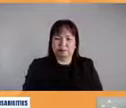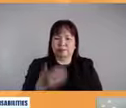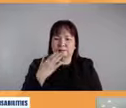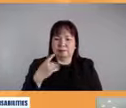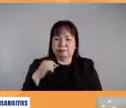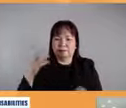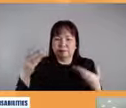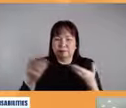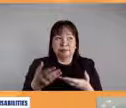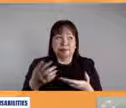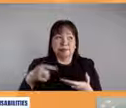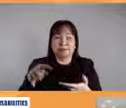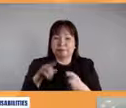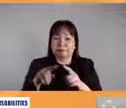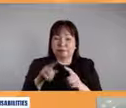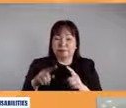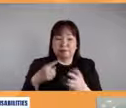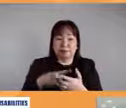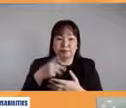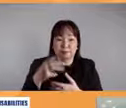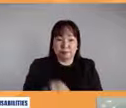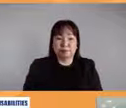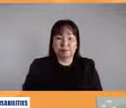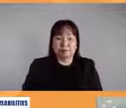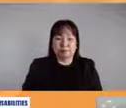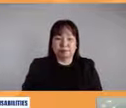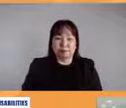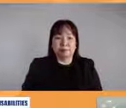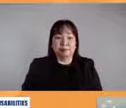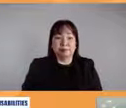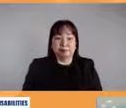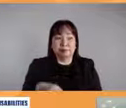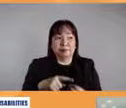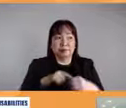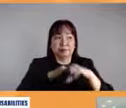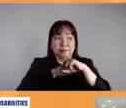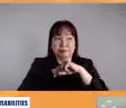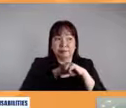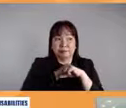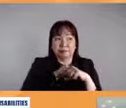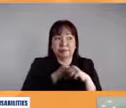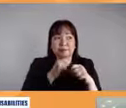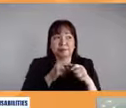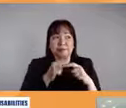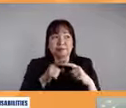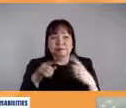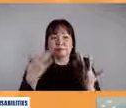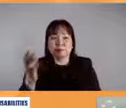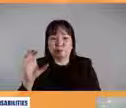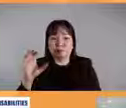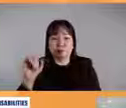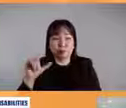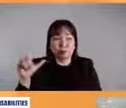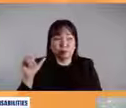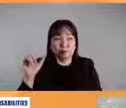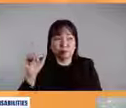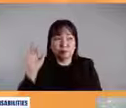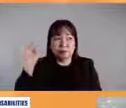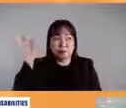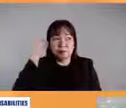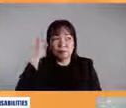amin ang inyong mga programa at advokasiya. Patungo naman po tayo sa Paul Foundation of the Blind Incorporated.